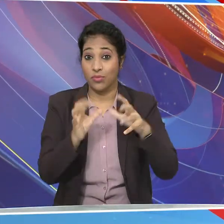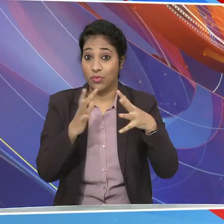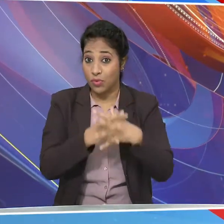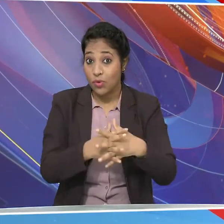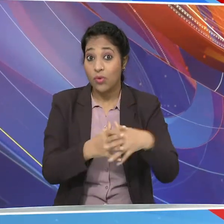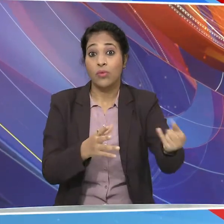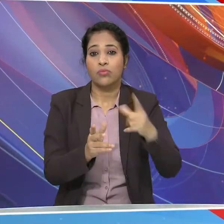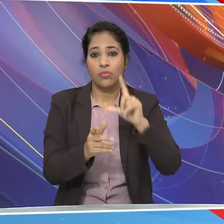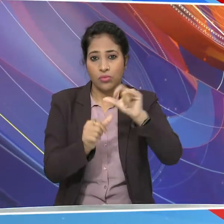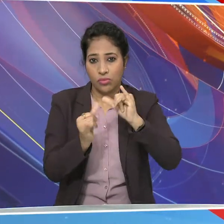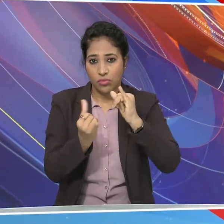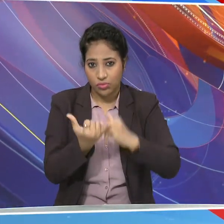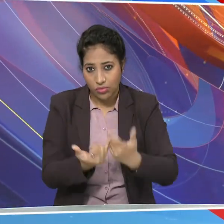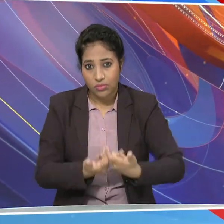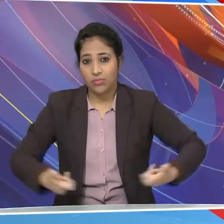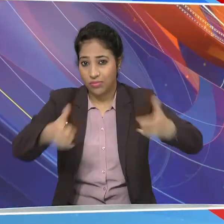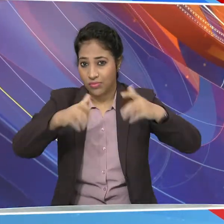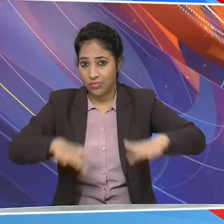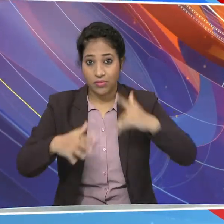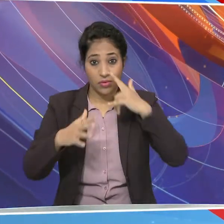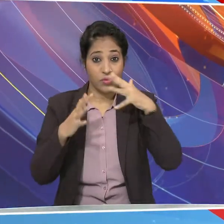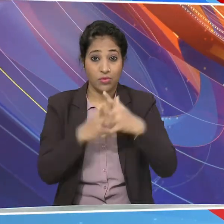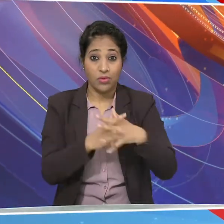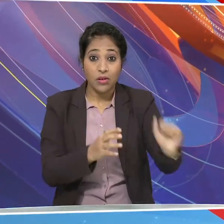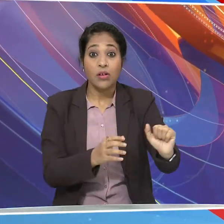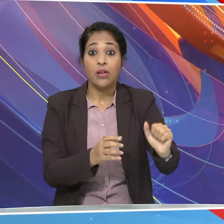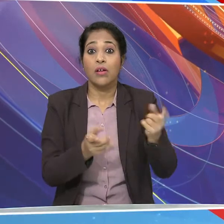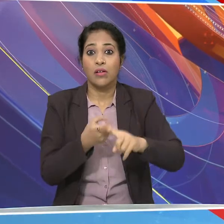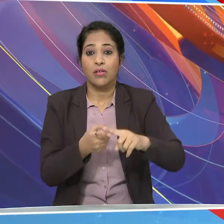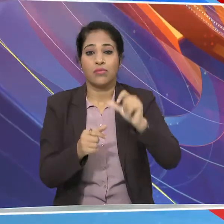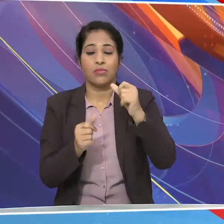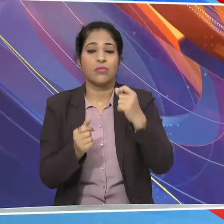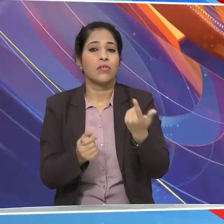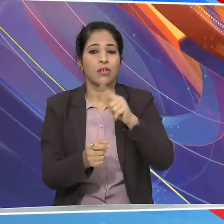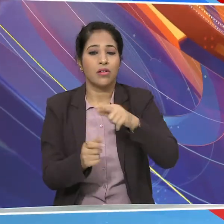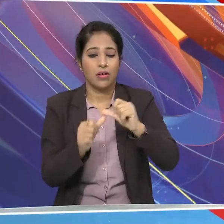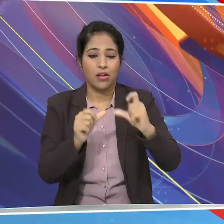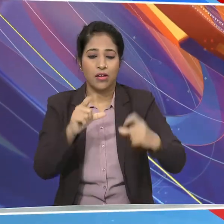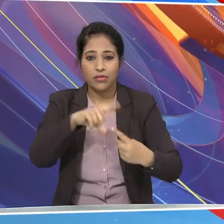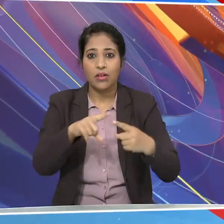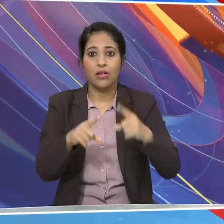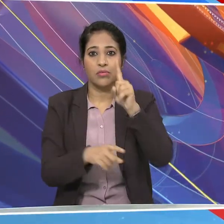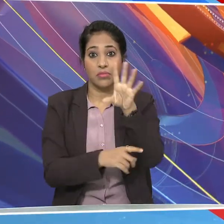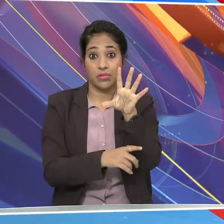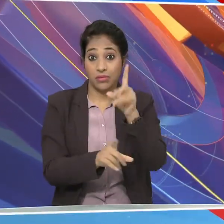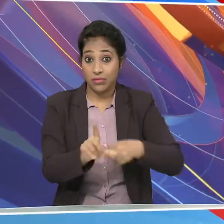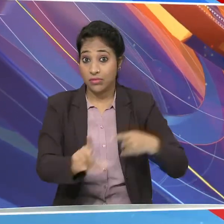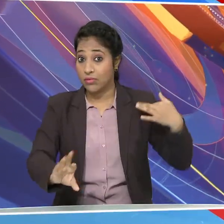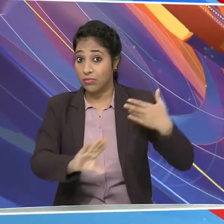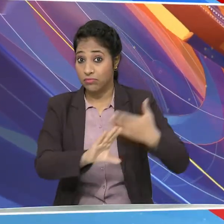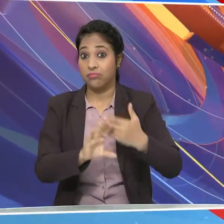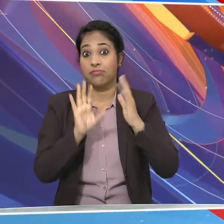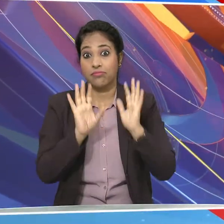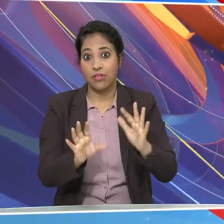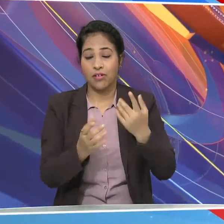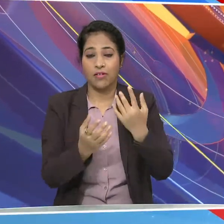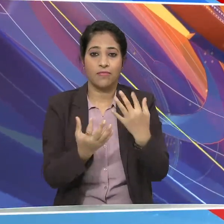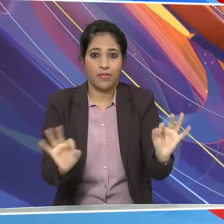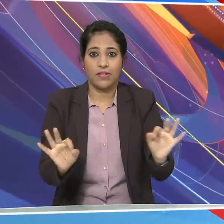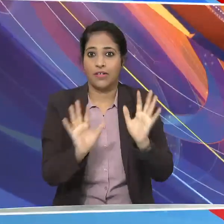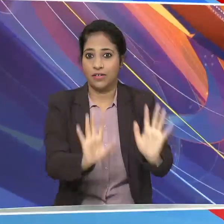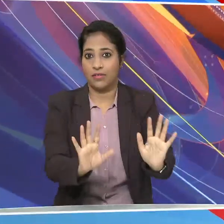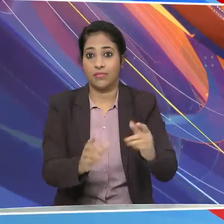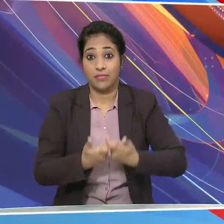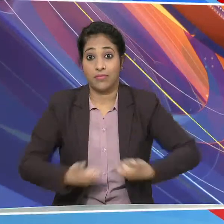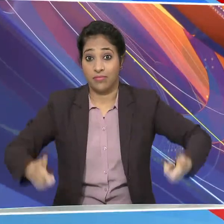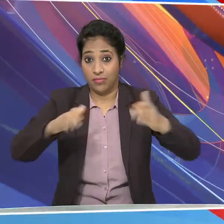लोकसभा और विधान सभाओं में महिलाओं के लिए आरक्षन 15 वर्ष के लिए लागू रहेगा जिसकी अवधी संसत द्वारा